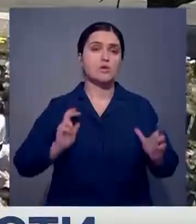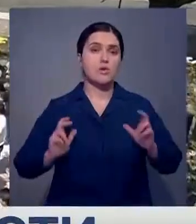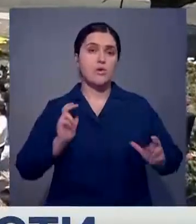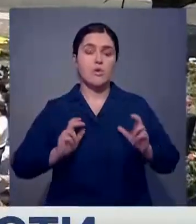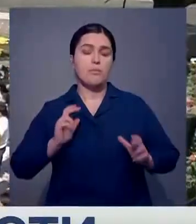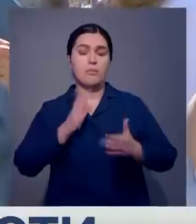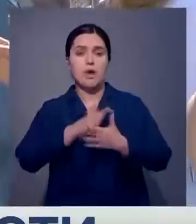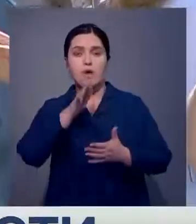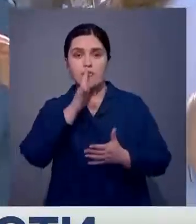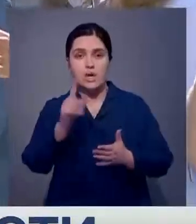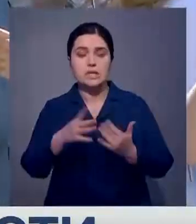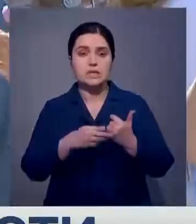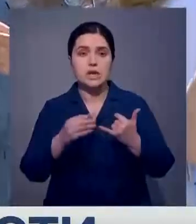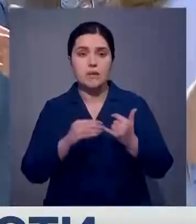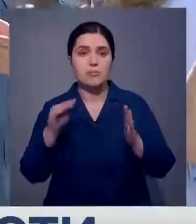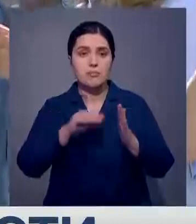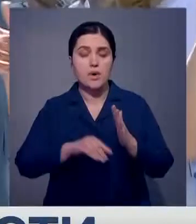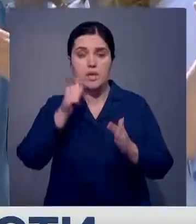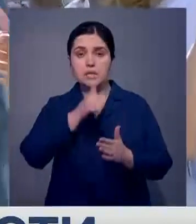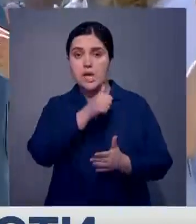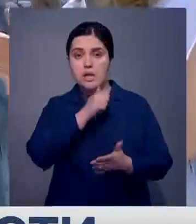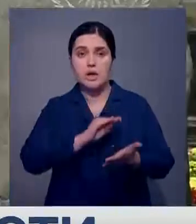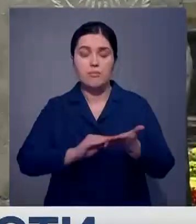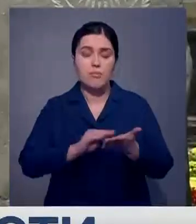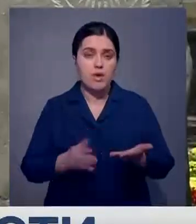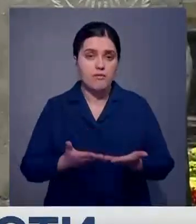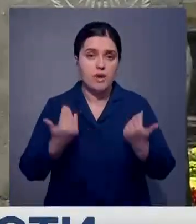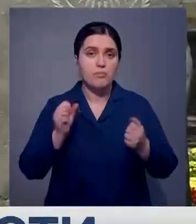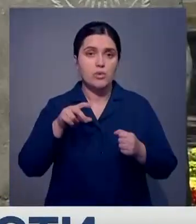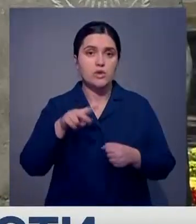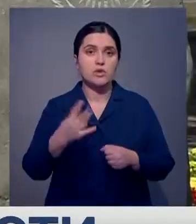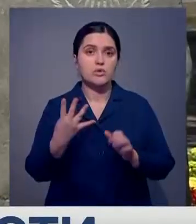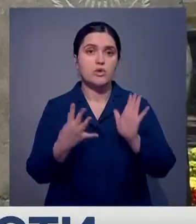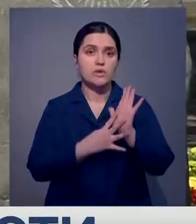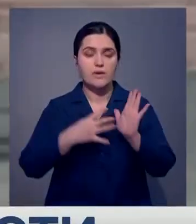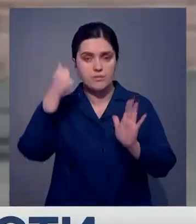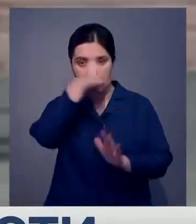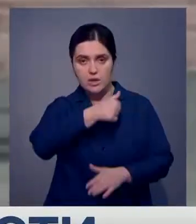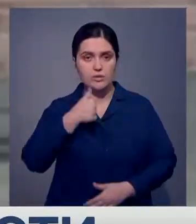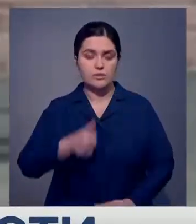капсулу времени. Вскрыть послание Ельбасы казахстанцы смогут только в 2049 году.